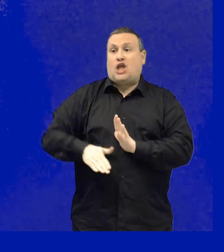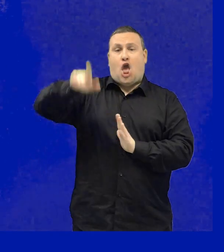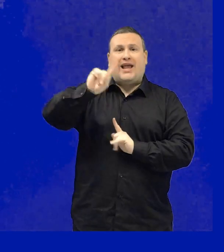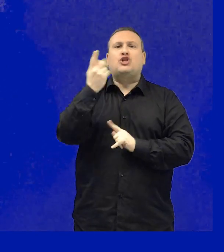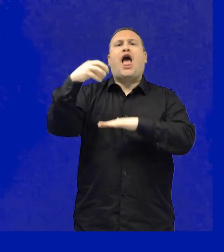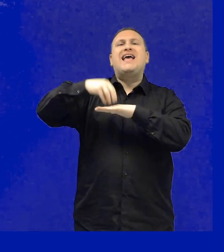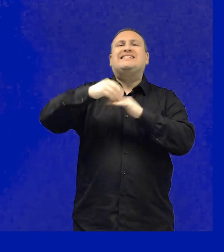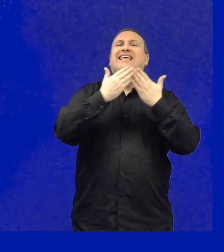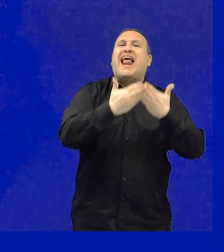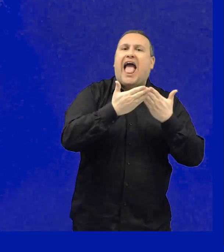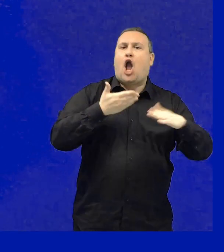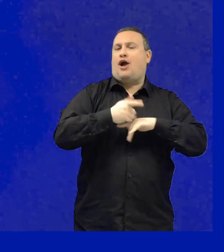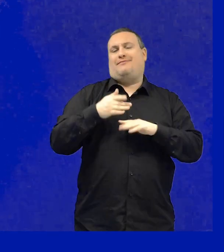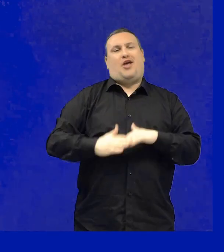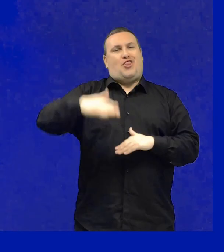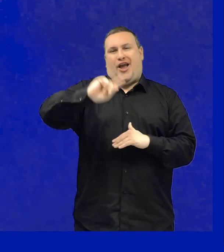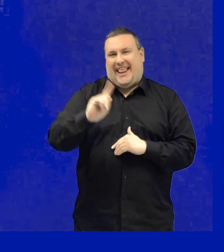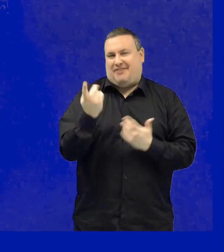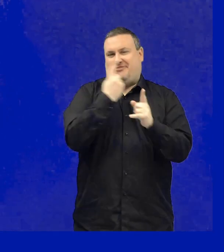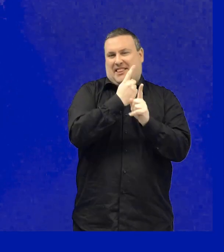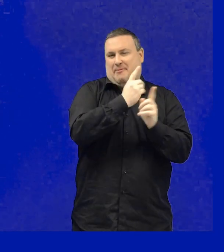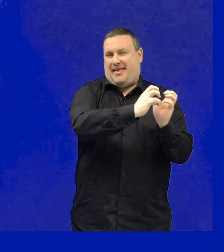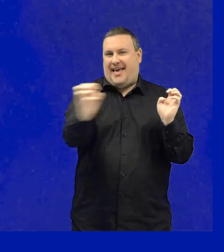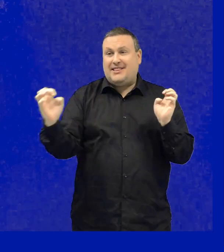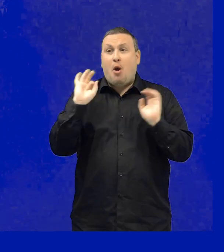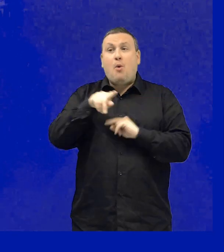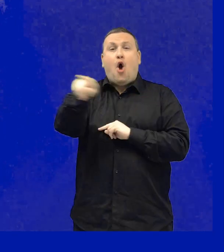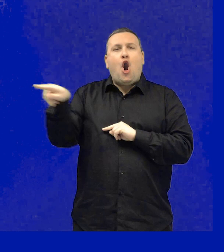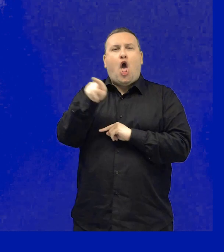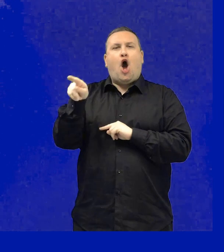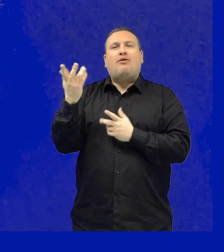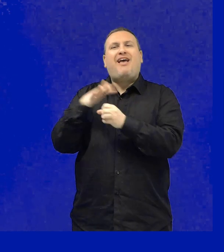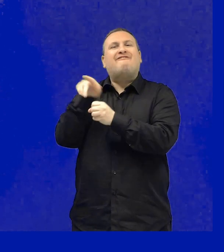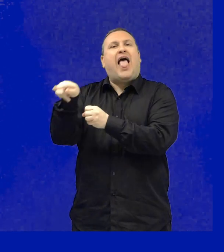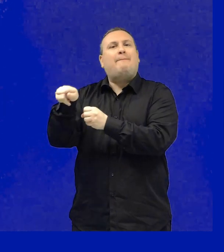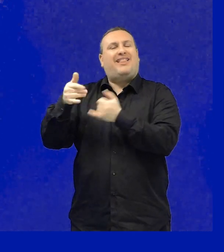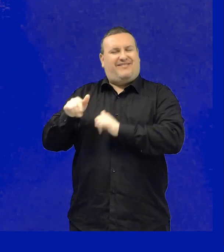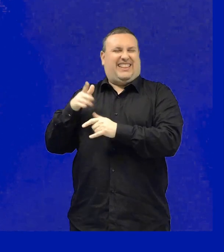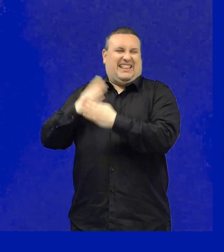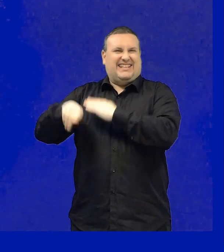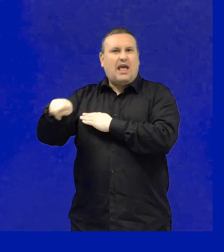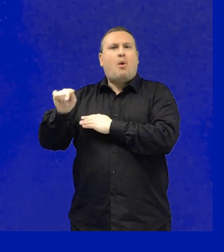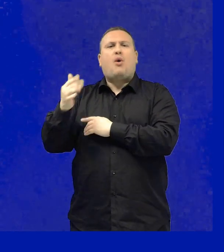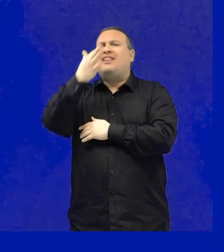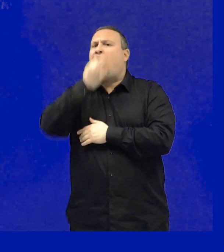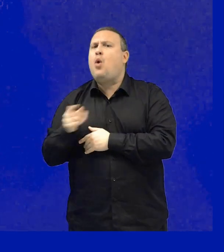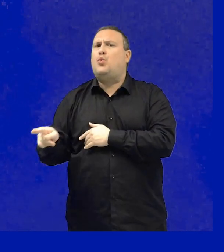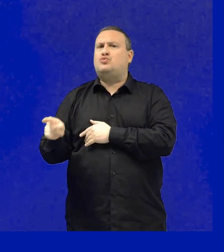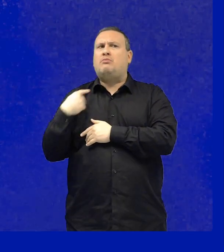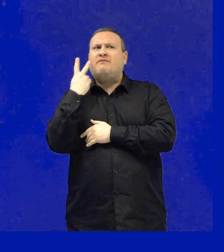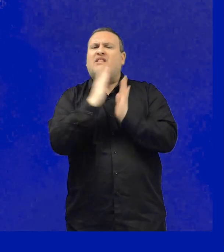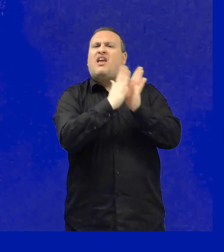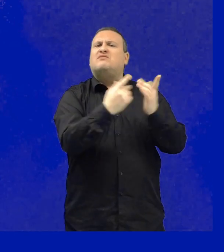crescono nella chiesa o in una sinagoga, non so. Forse hanno la sensazione che la famiglia sia delusa o